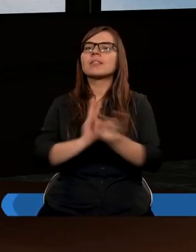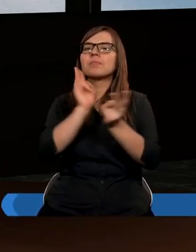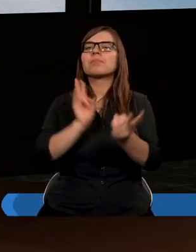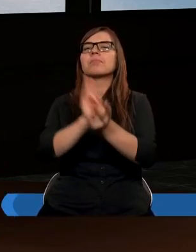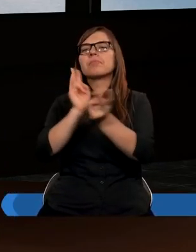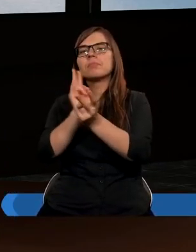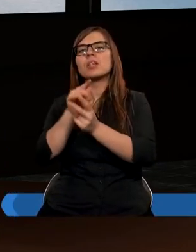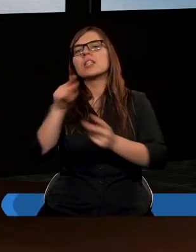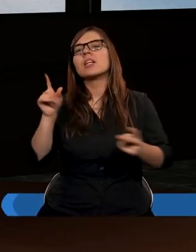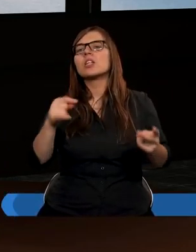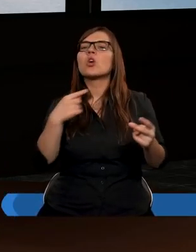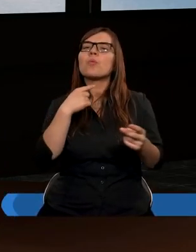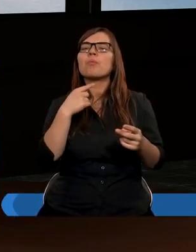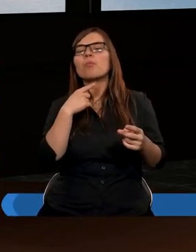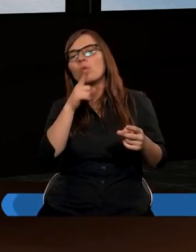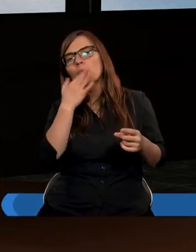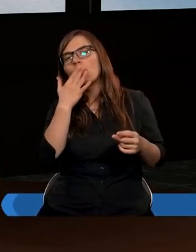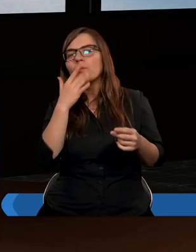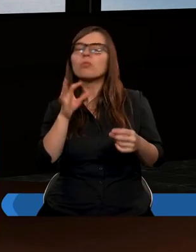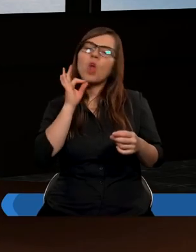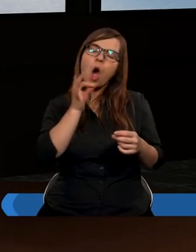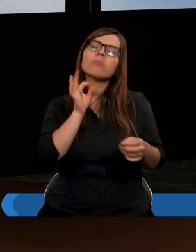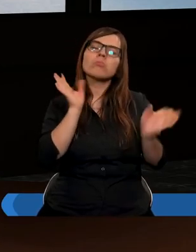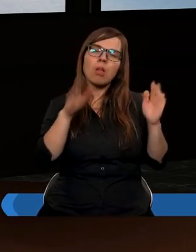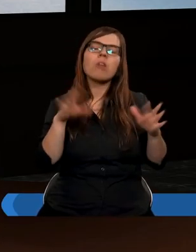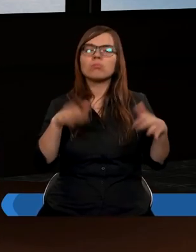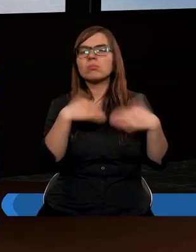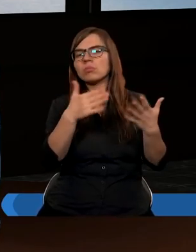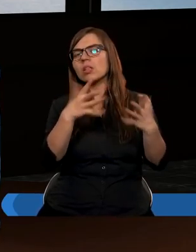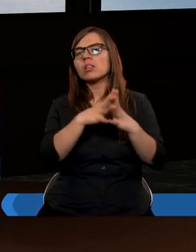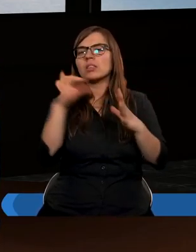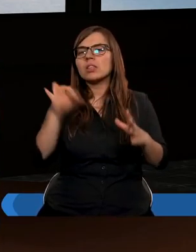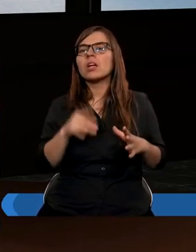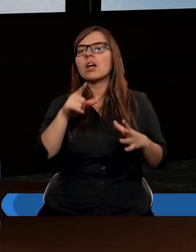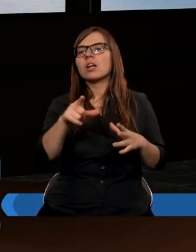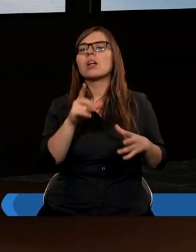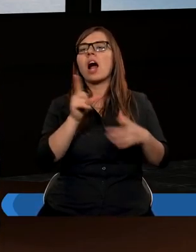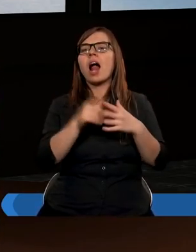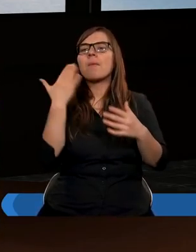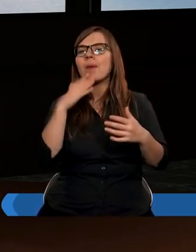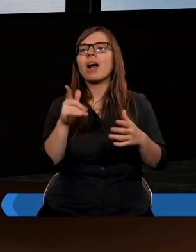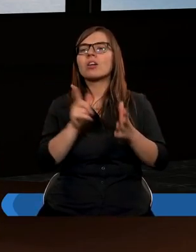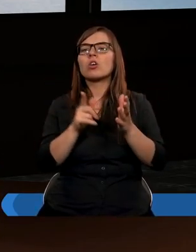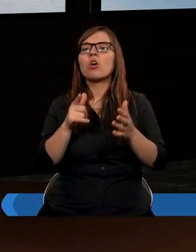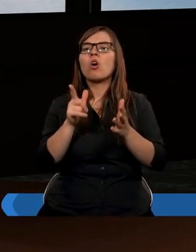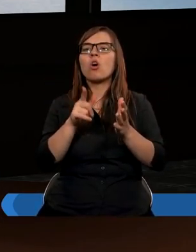z takimi głosami, że no dobra, my oddajemy dziesięcinę, ale tutaj pastor bardzo rzadko w tym zborze bywa,